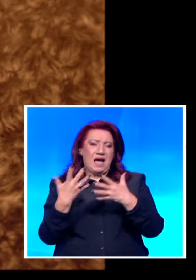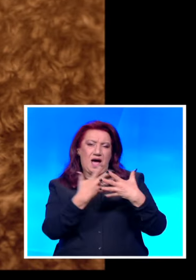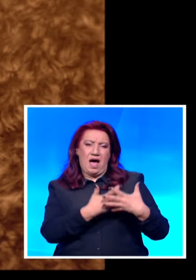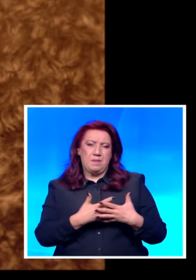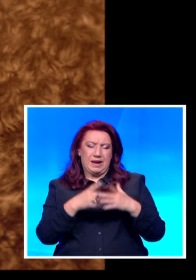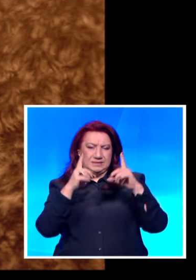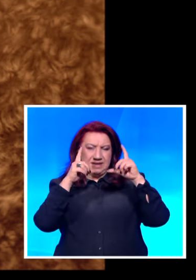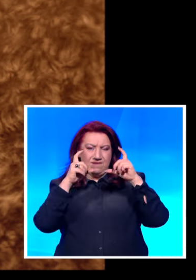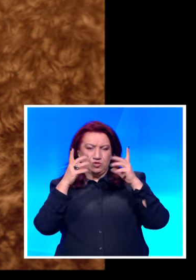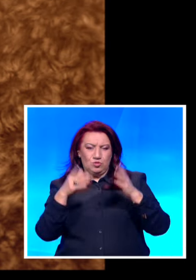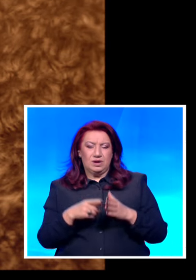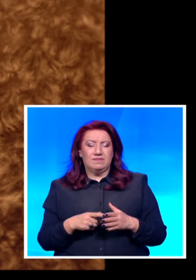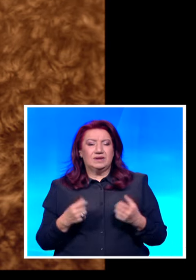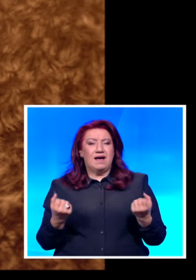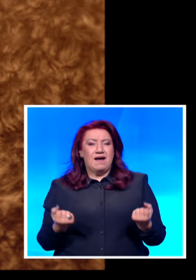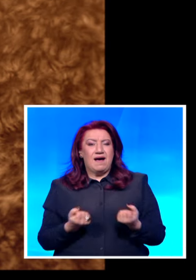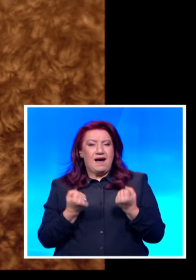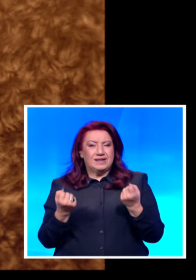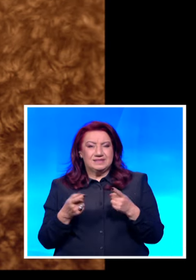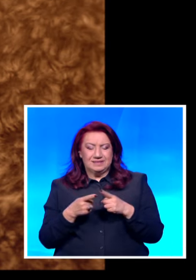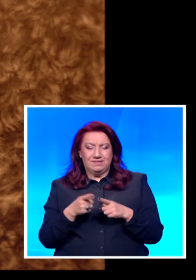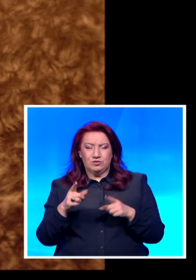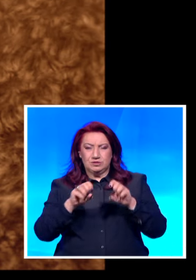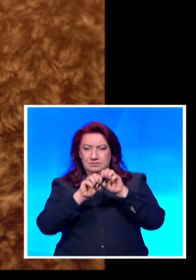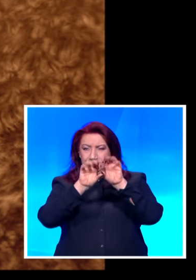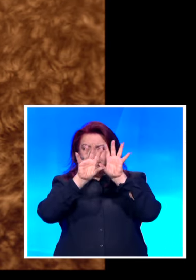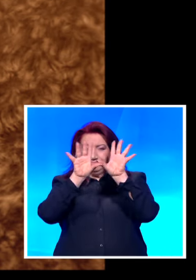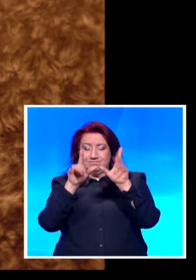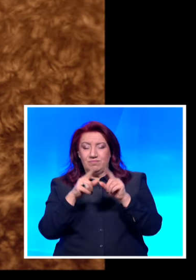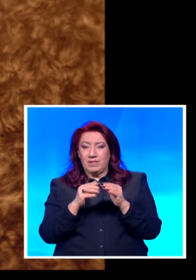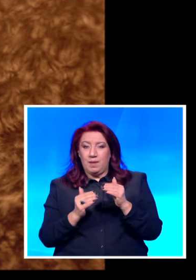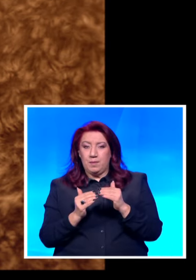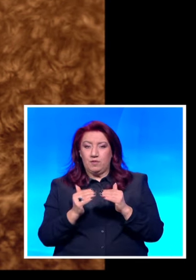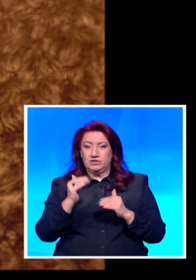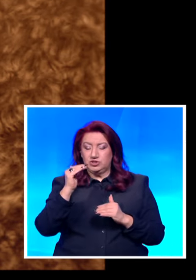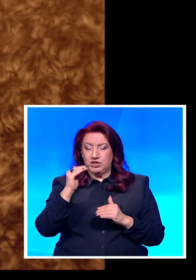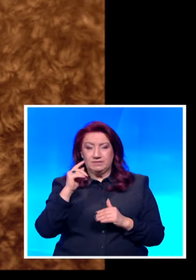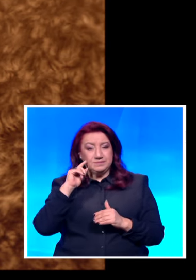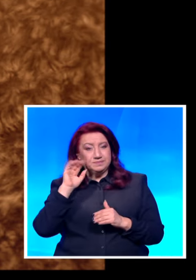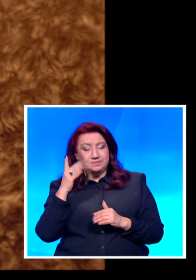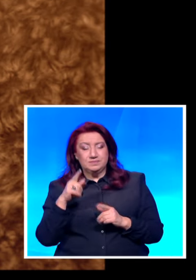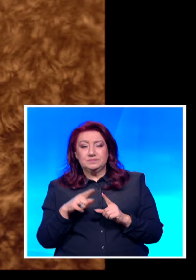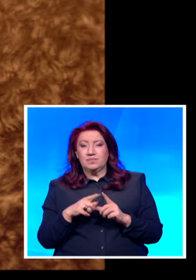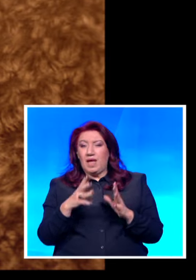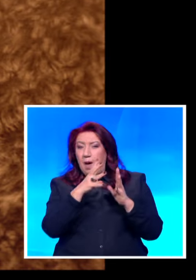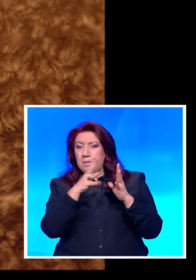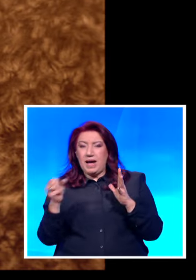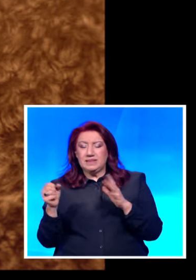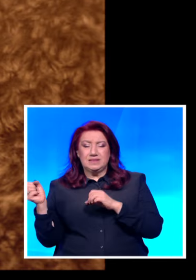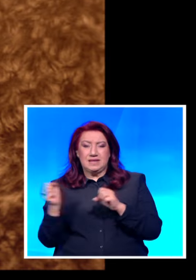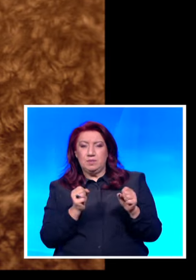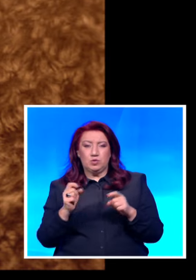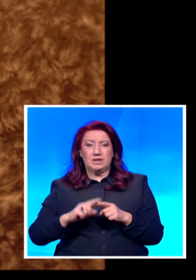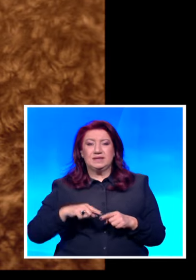Алан Фридман. Активността на нашата звезда постепенно се повишава и прогнозата е, че геомагнитните бури през следващите